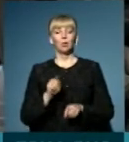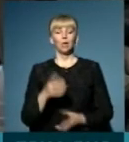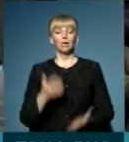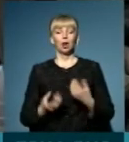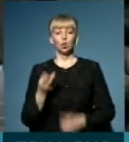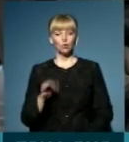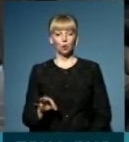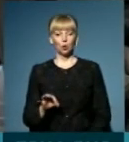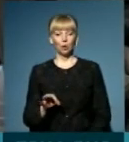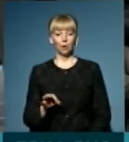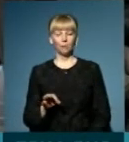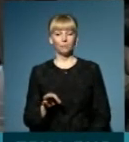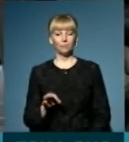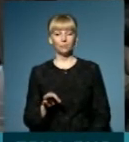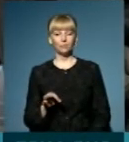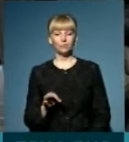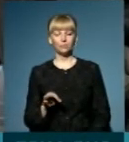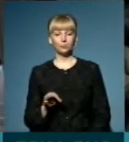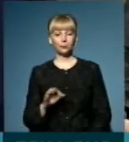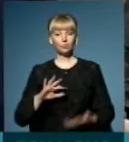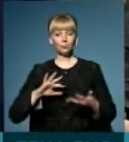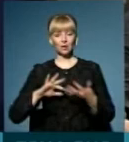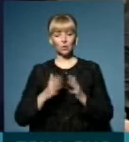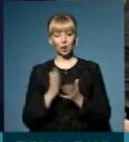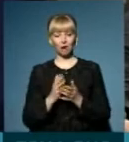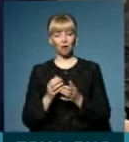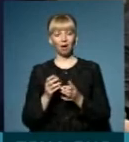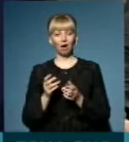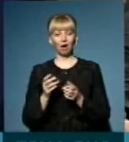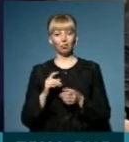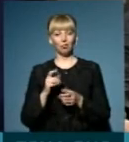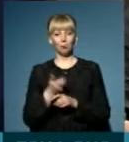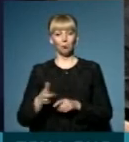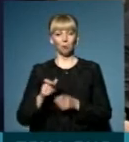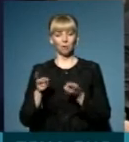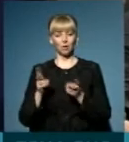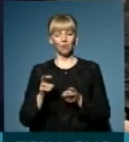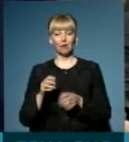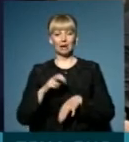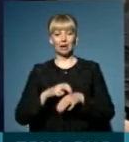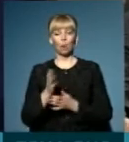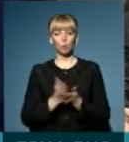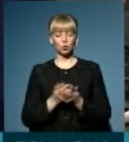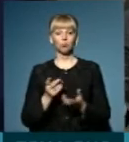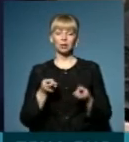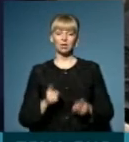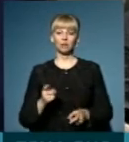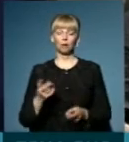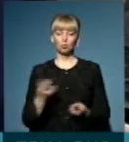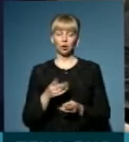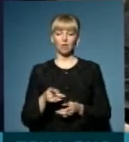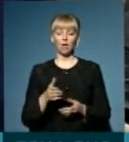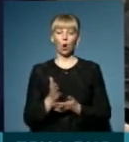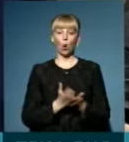якщо в певному селі є надлишок лікарських посад, то дійсно прийдеться ці